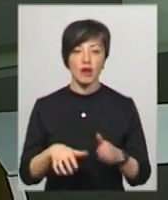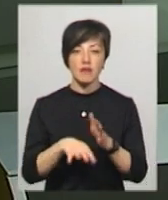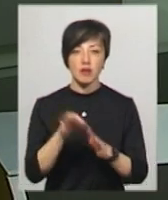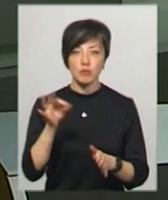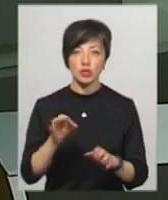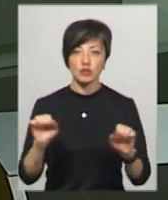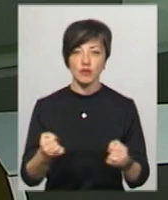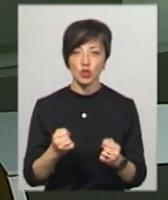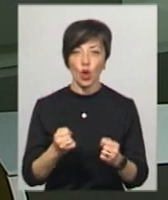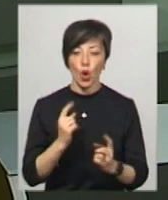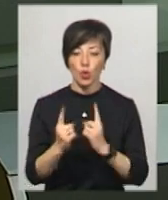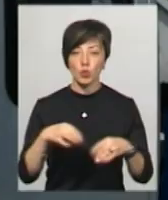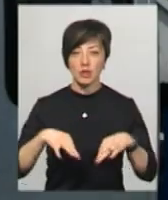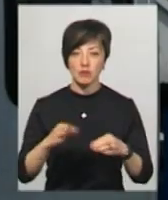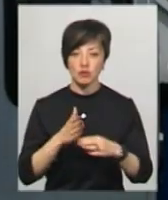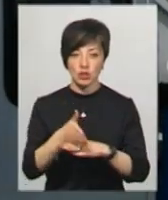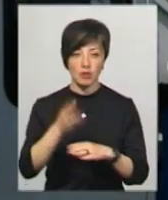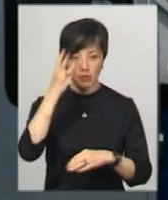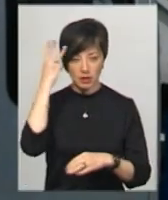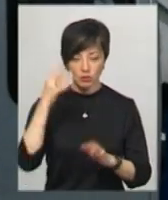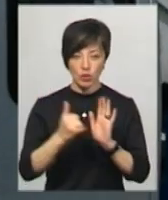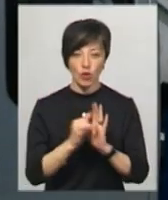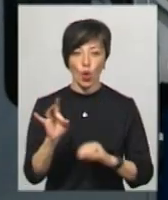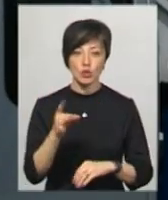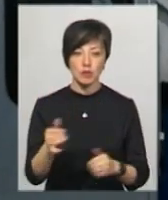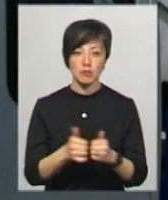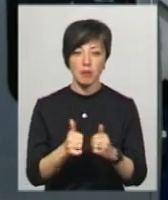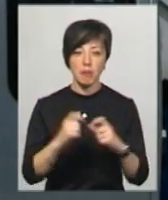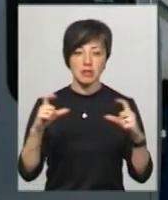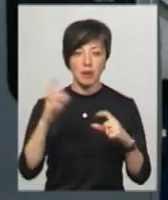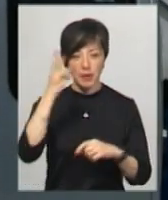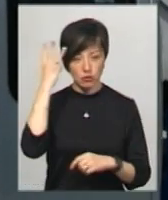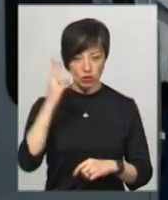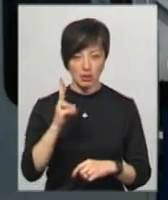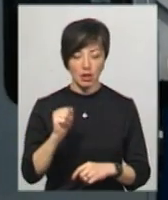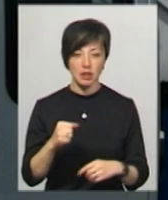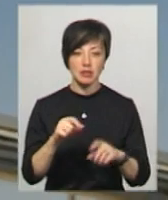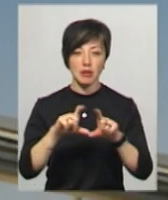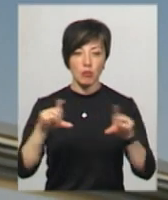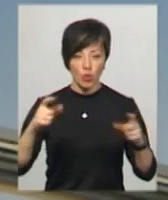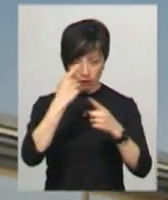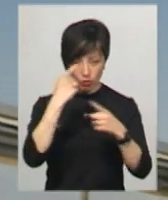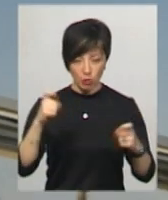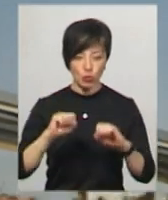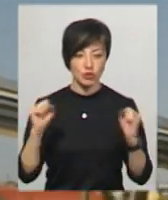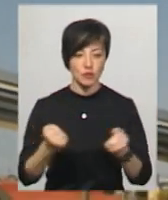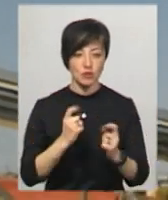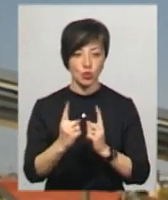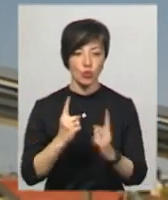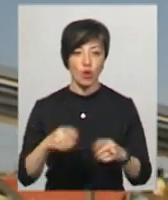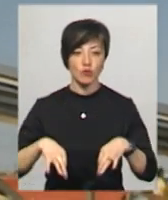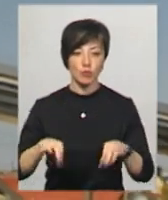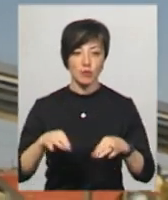руху транспорту, що в'їжджає Хмельницький, встановили в мікрорайоні Ружична поблизу магазину «Хмельничанка». Табло інформує про швидкість руху